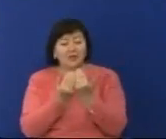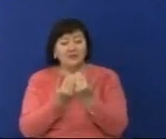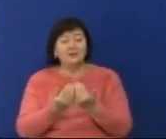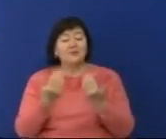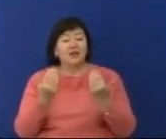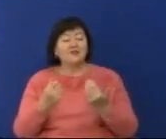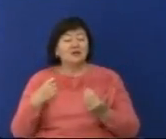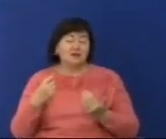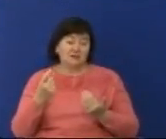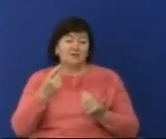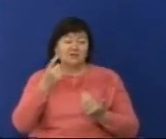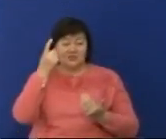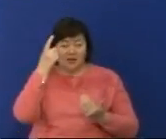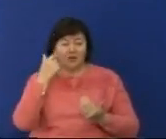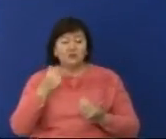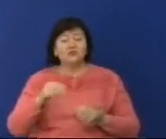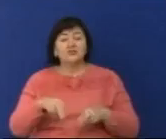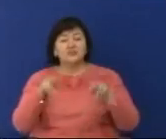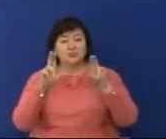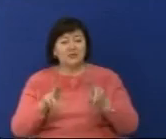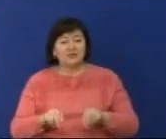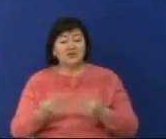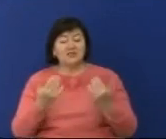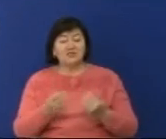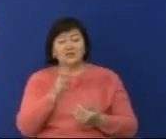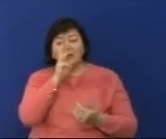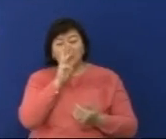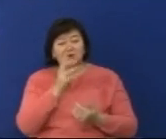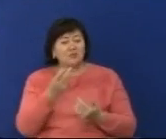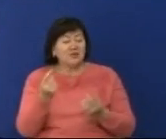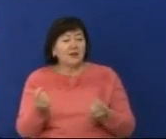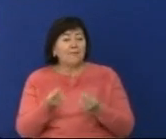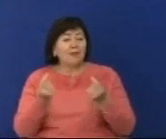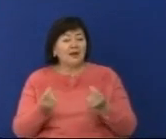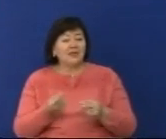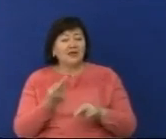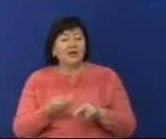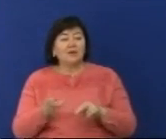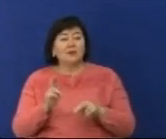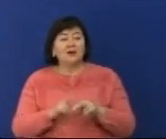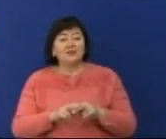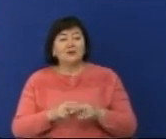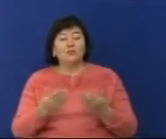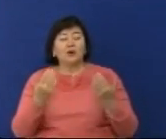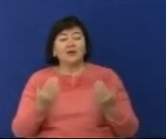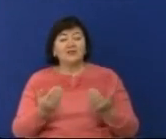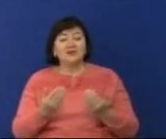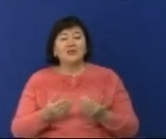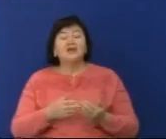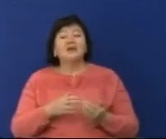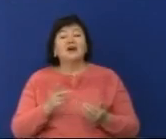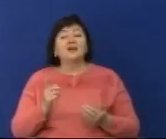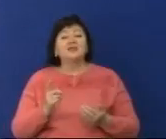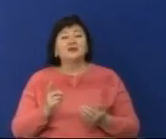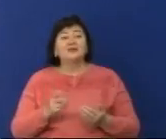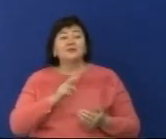білікті мамандардың бірі. Сала қызметкерлердің бүгінде алып жүгін еңбегақылары лайықты емес деп санайды. Өткен елдің тарихімен мәдінетіне қасы мол мұранын